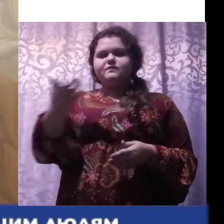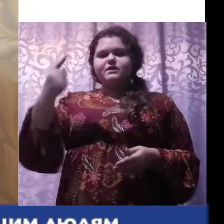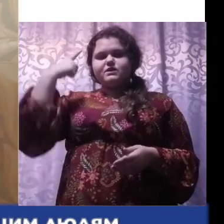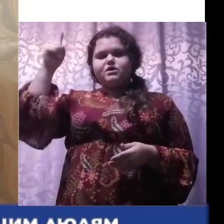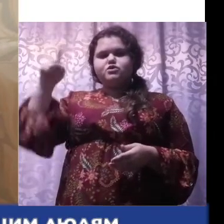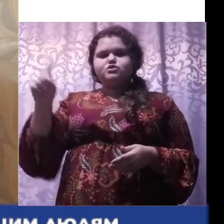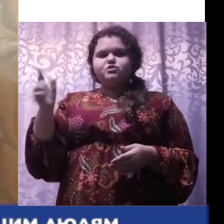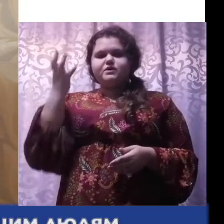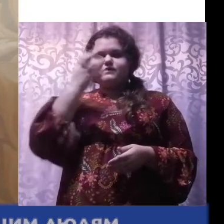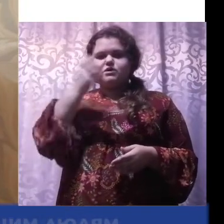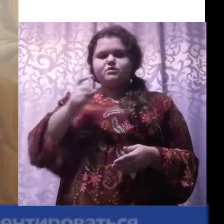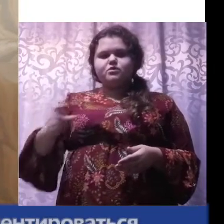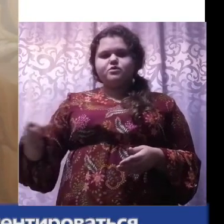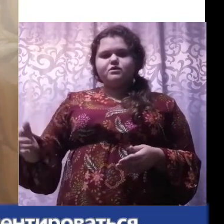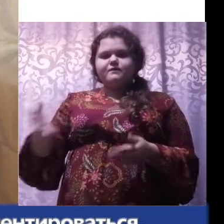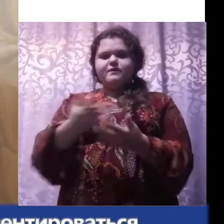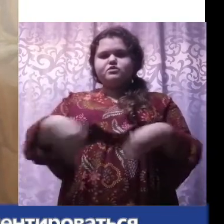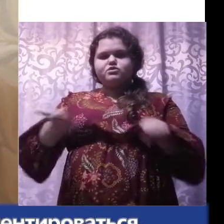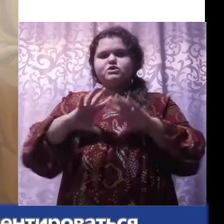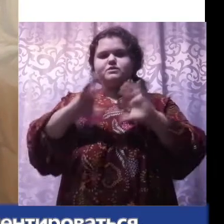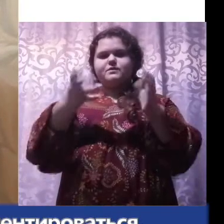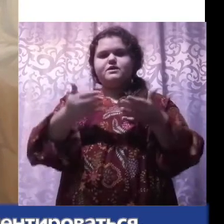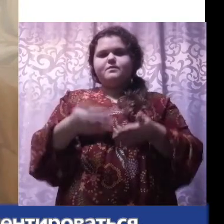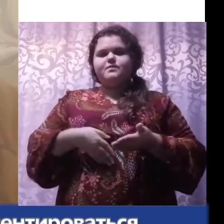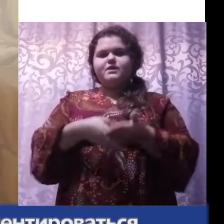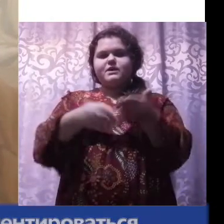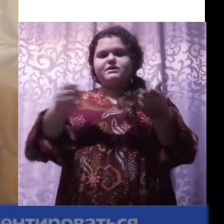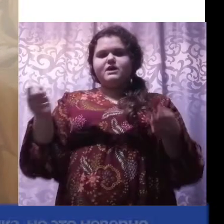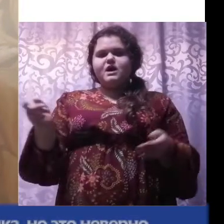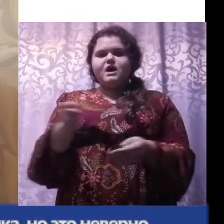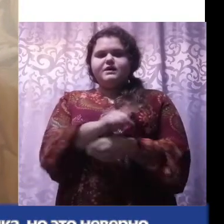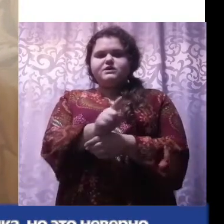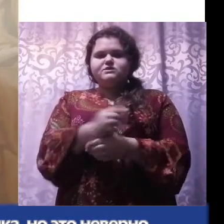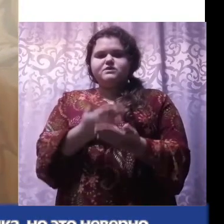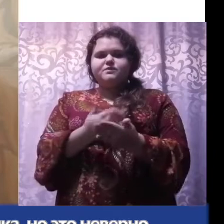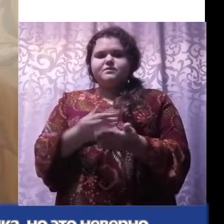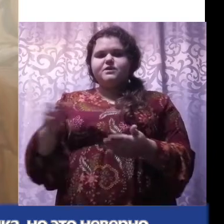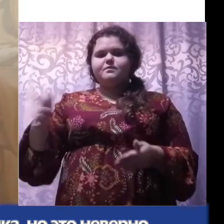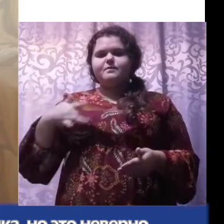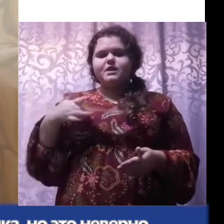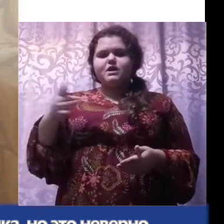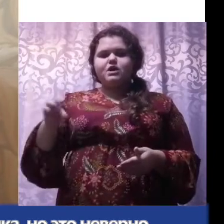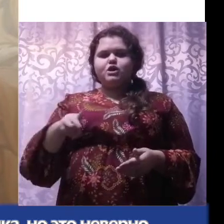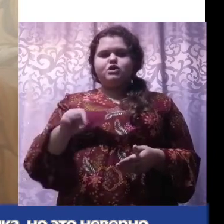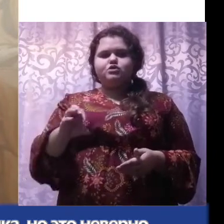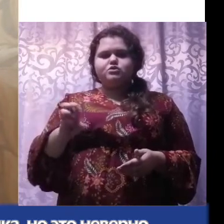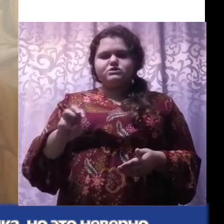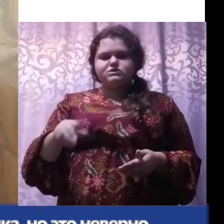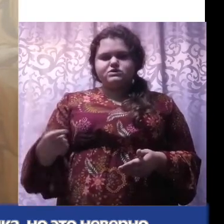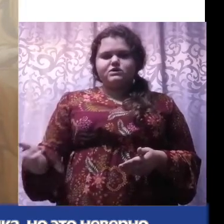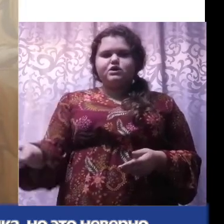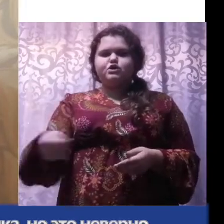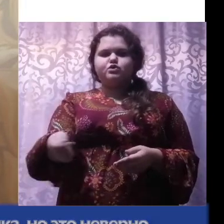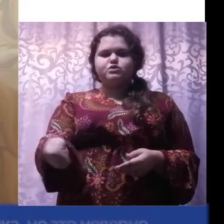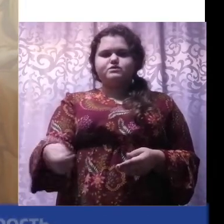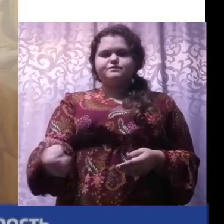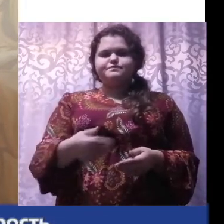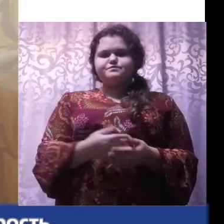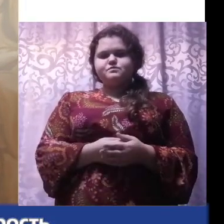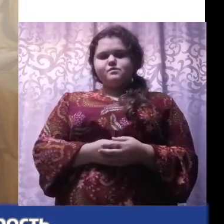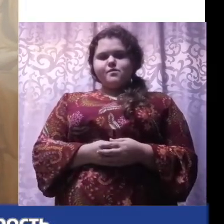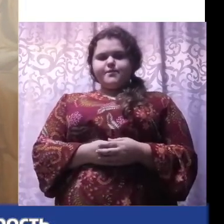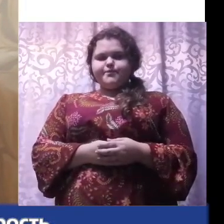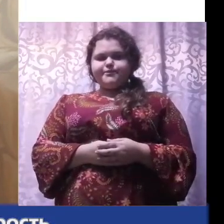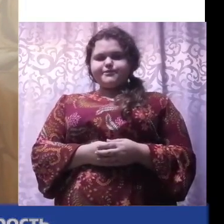из вас знают, что невидящим людям в окружающем их мире помогают ориентироваться, ну, например, белая трость. Многие ее называют палочкой, но это неверно.